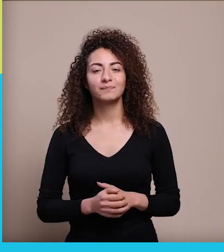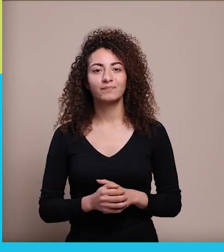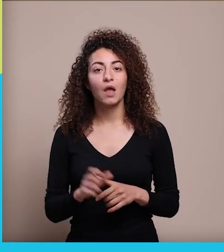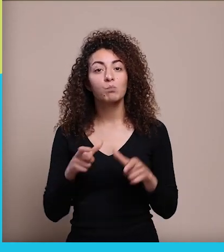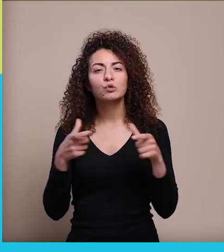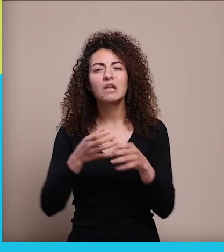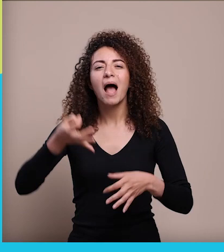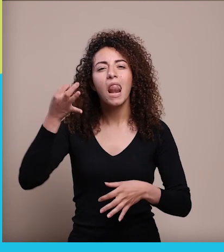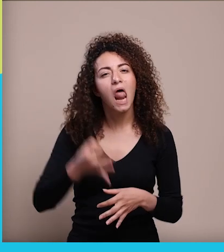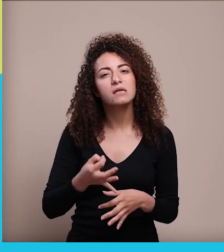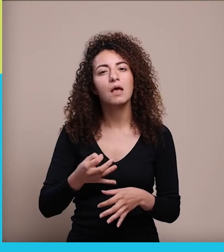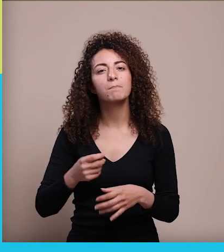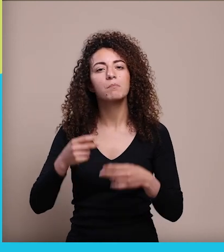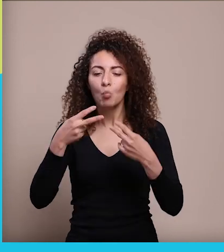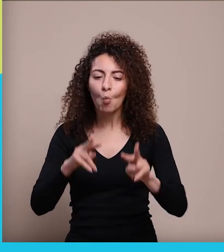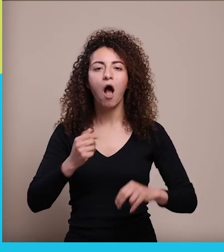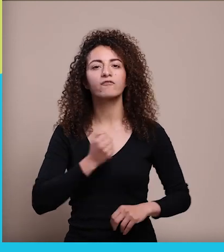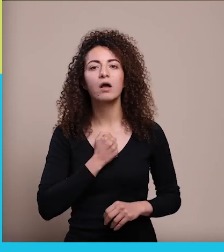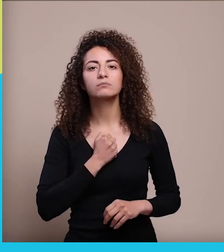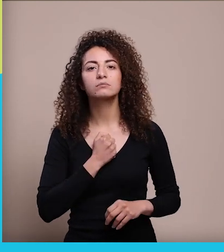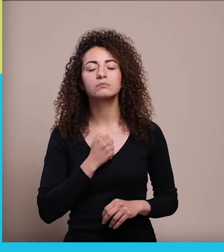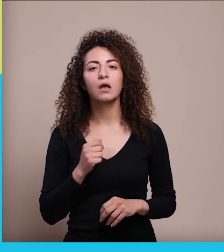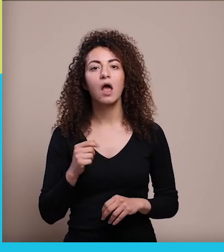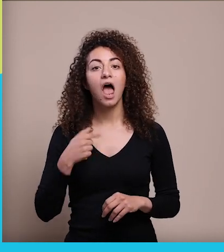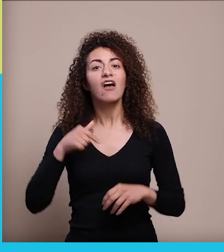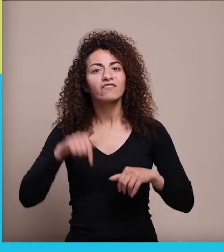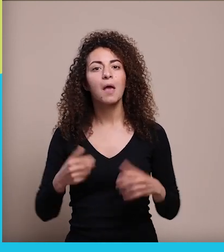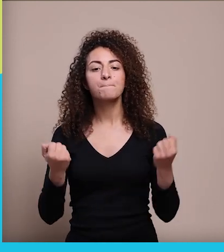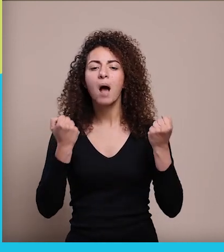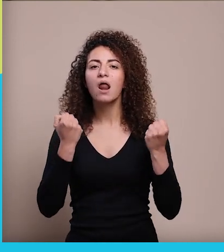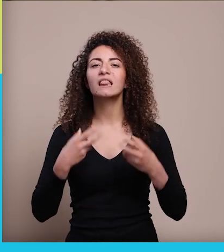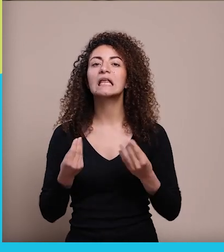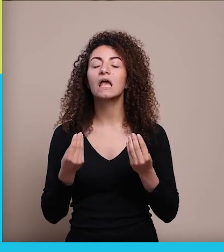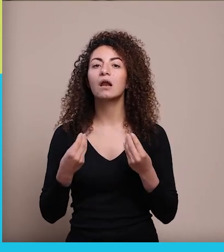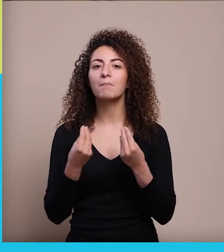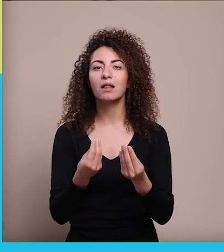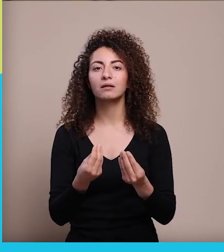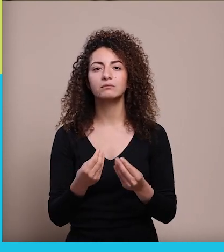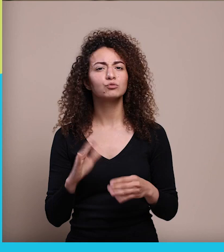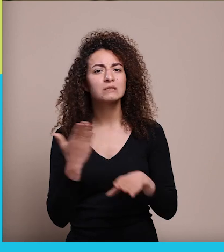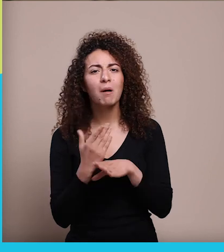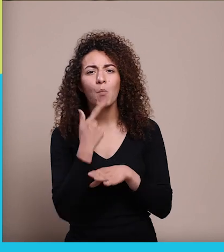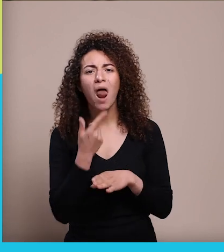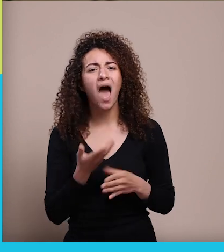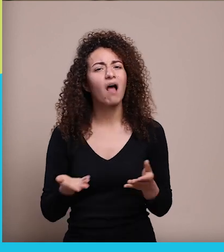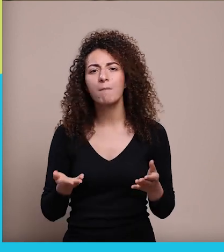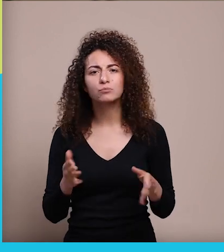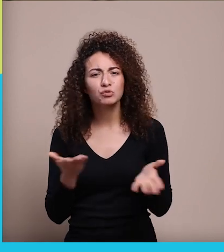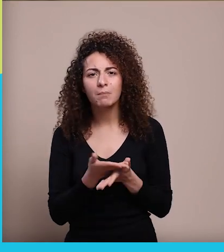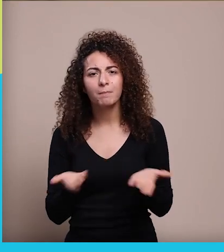المجتمع بدو يتقبلني نقلق ونقلق أنا بالنهاية عندي إشي كتير قدم له إياها ليش حرام؟ ليش